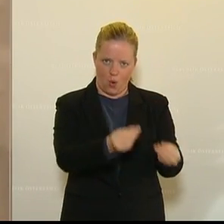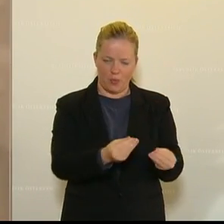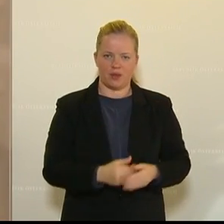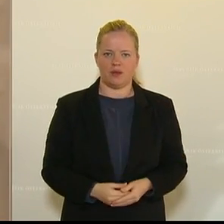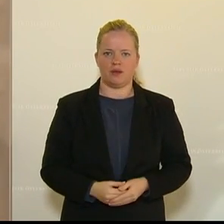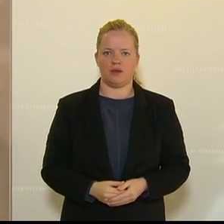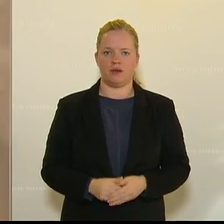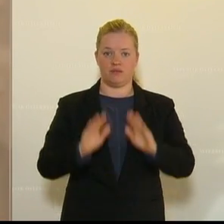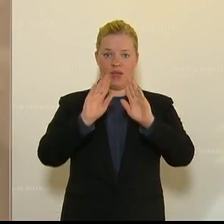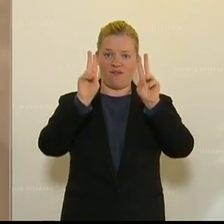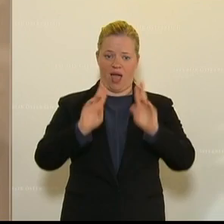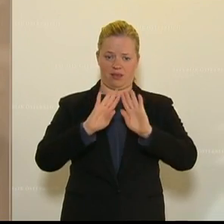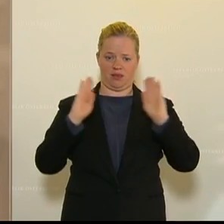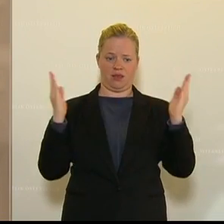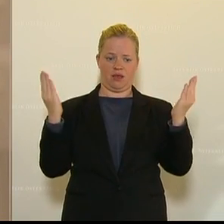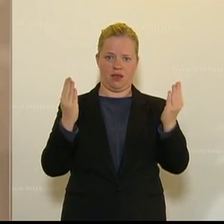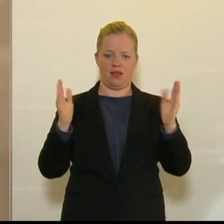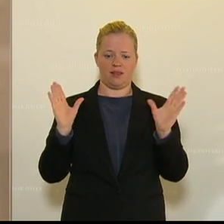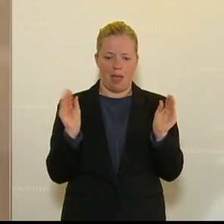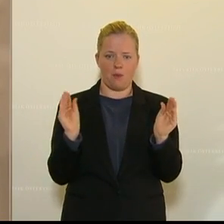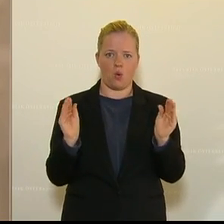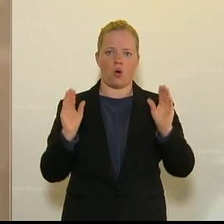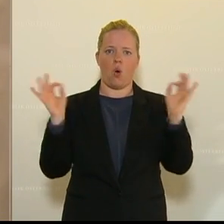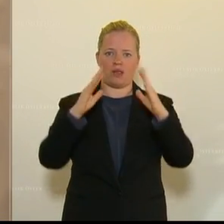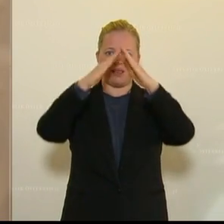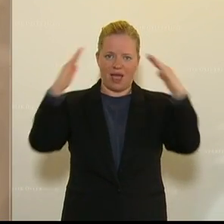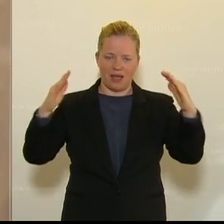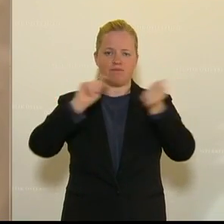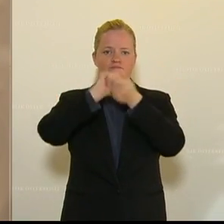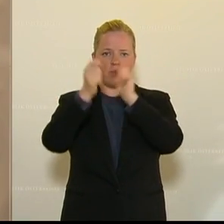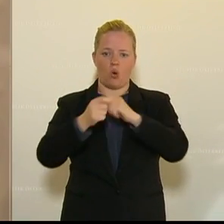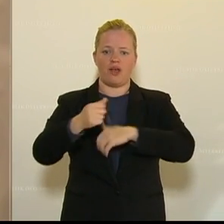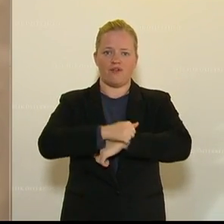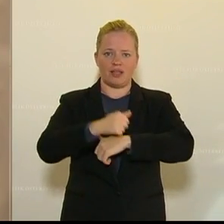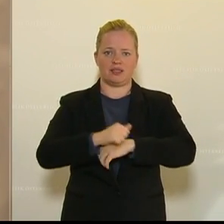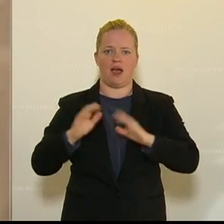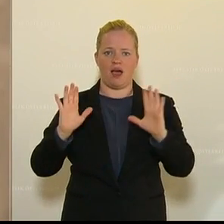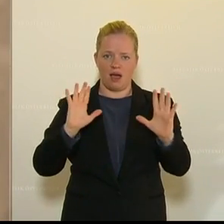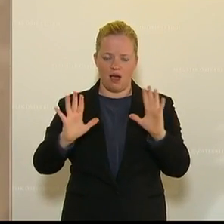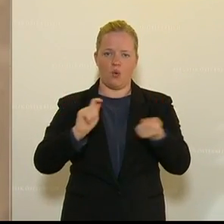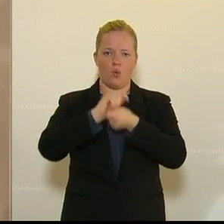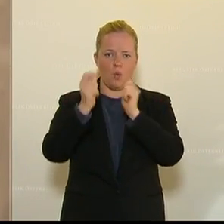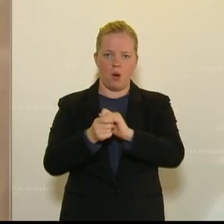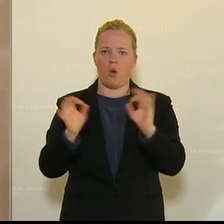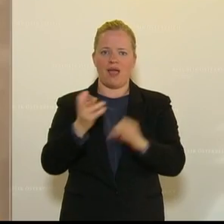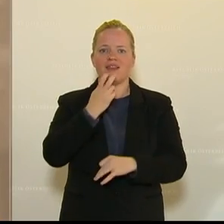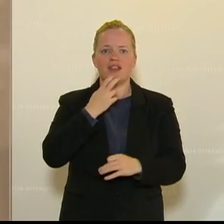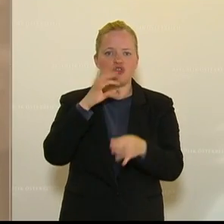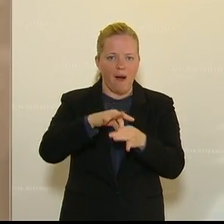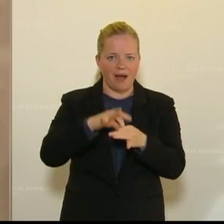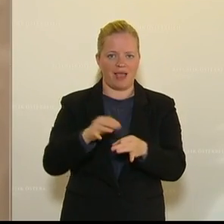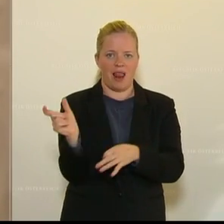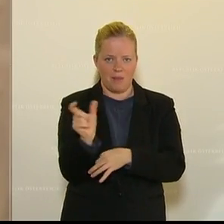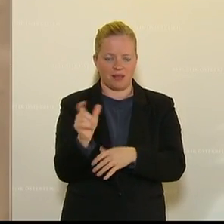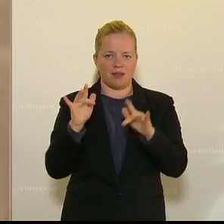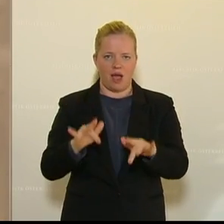Dämmung von Außenwänden, den Dächern, den Decken, den Tausch von Fenstern auf energiesparende Elemente tragen wir pro